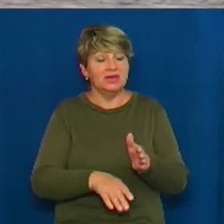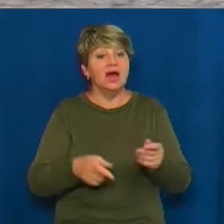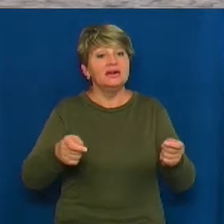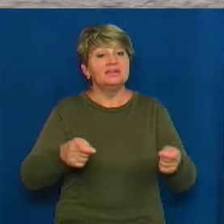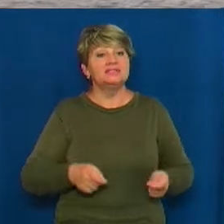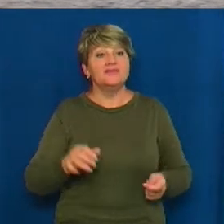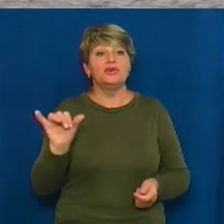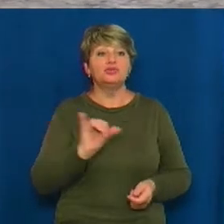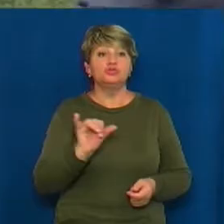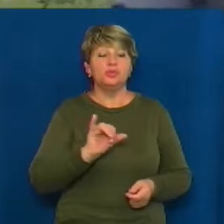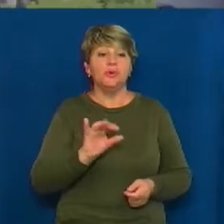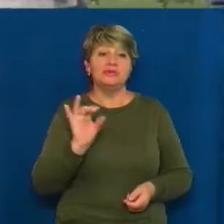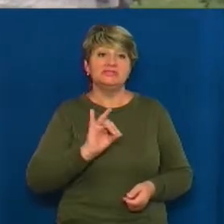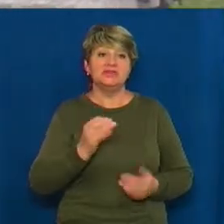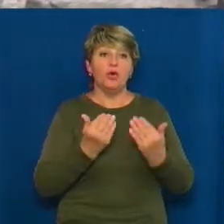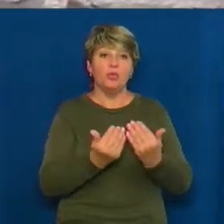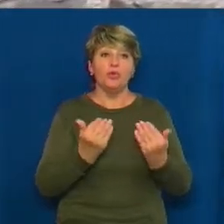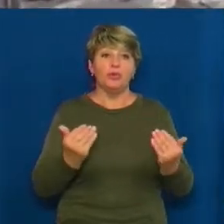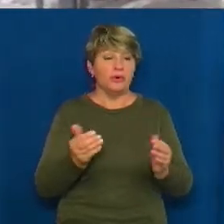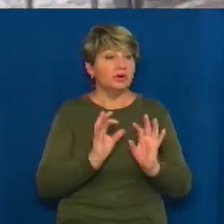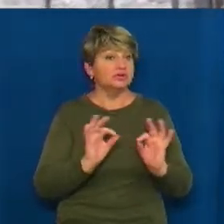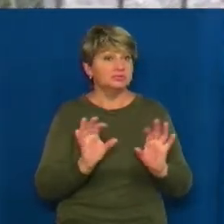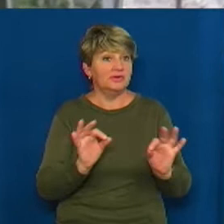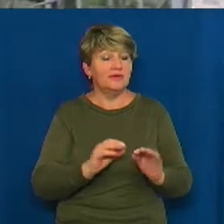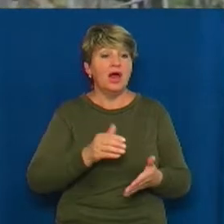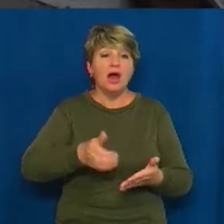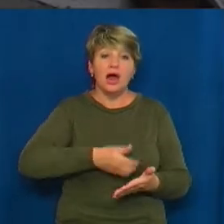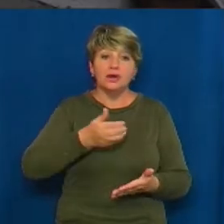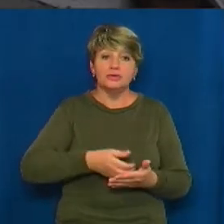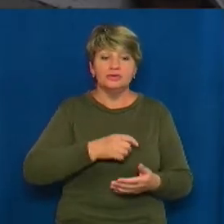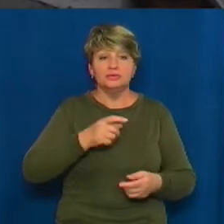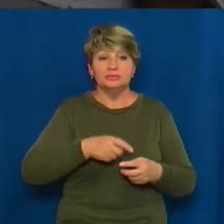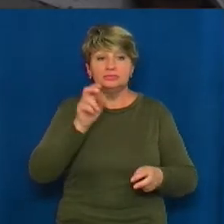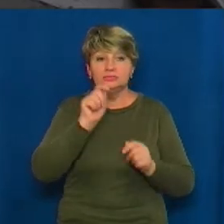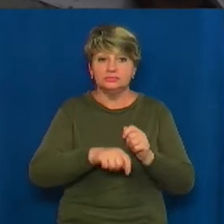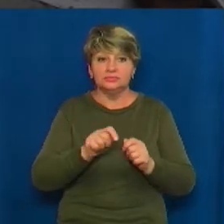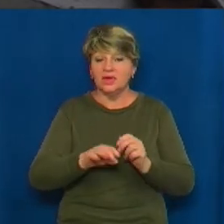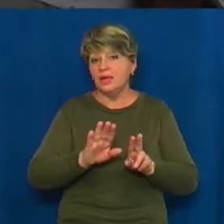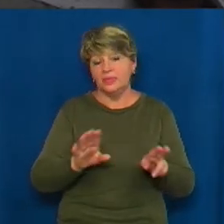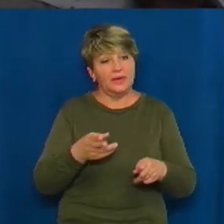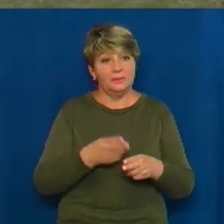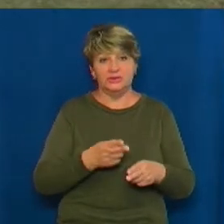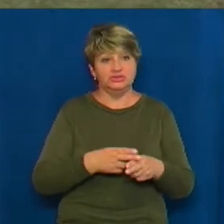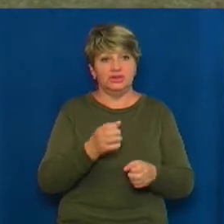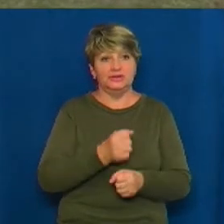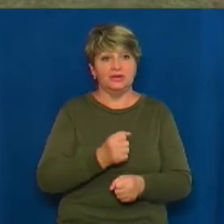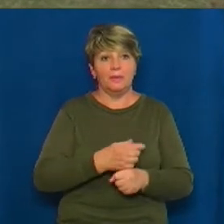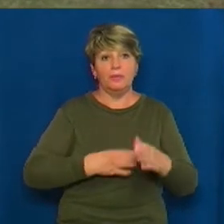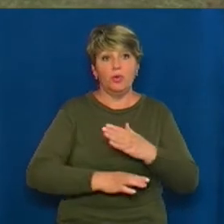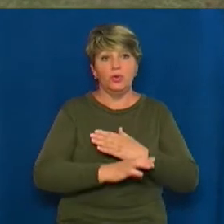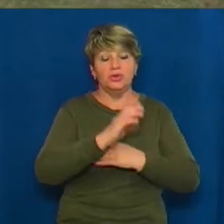Суботівським історичним музеям Надія Кукса розповідає, археологічні дослідження у храмі не перешкоджають його роботі. Не